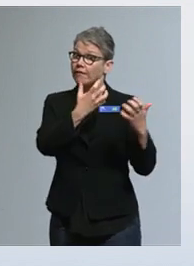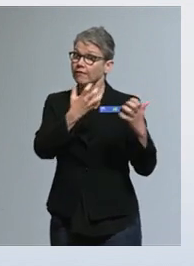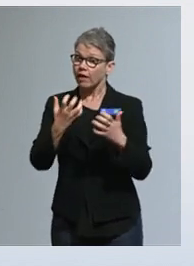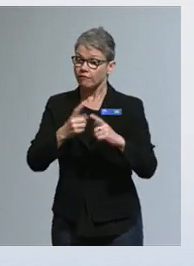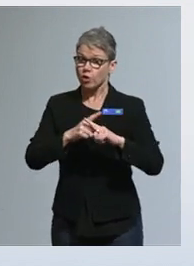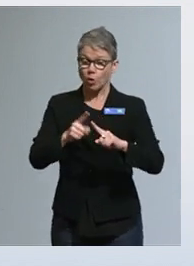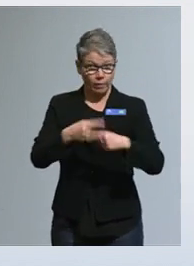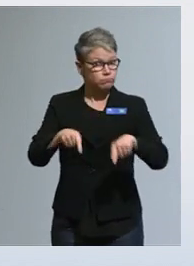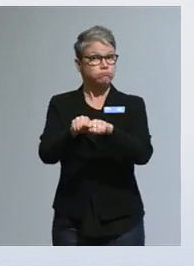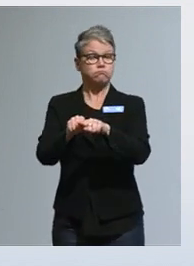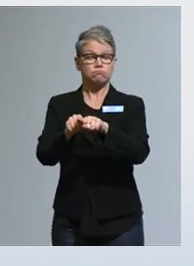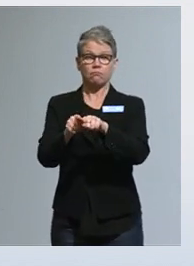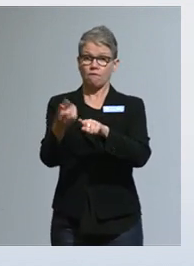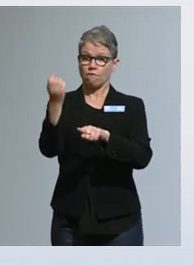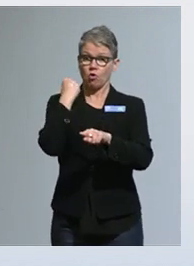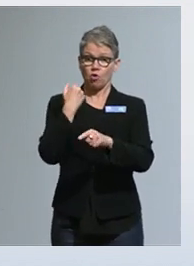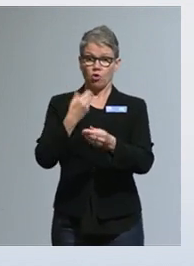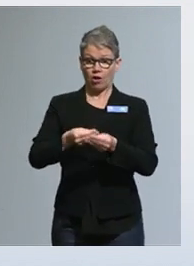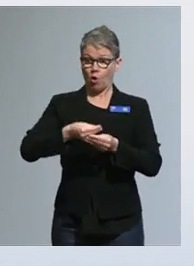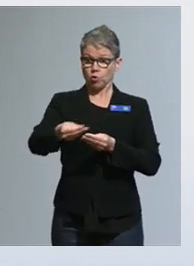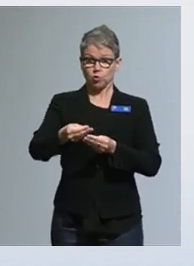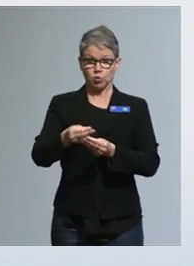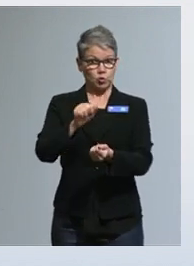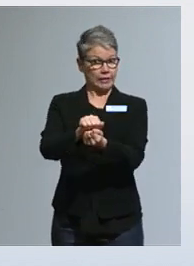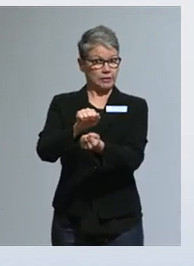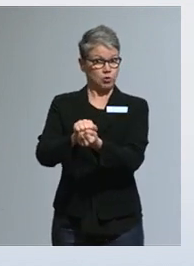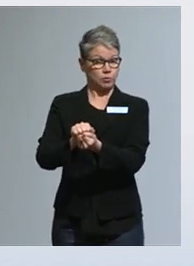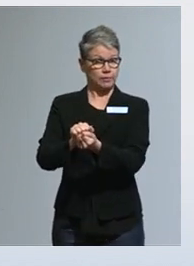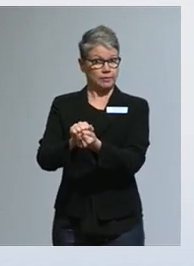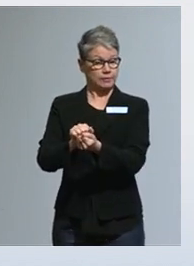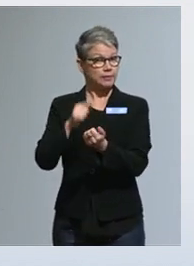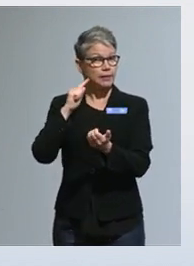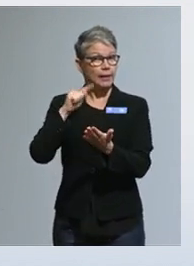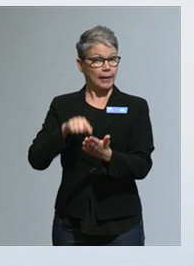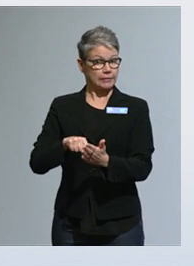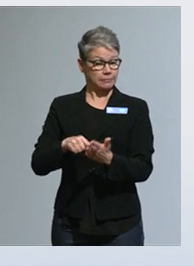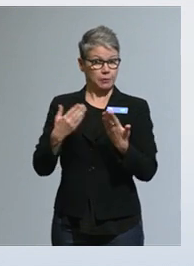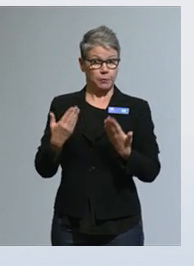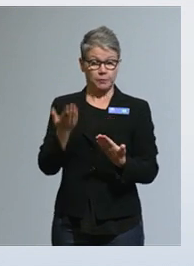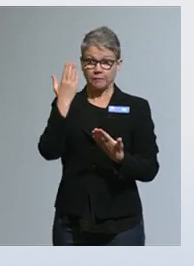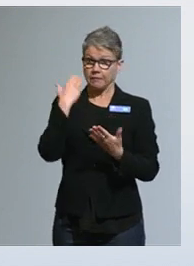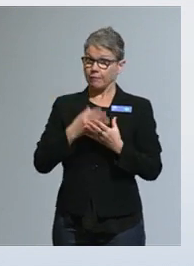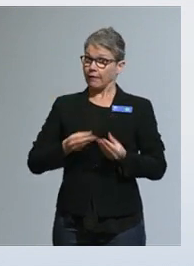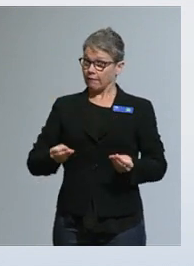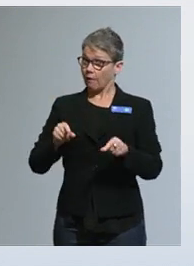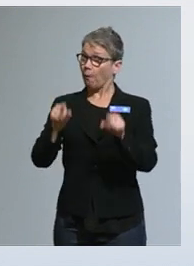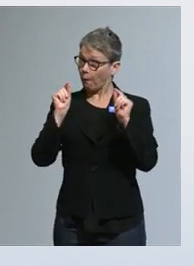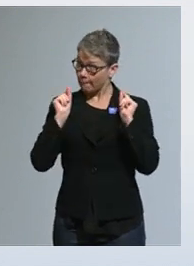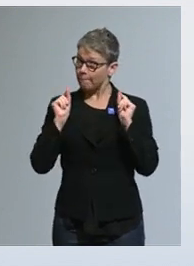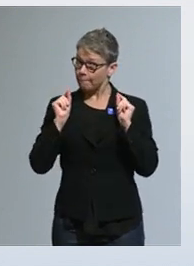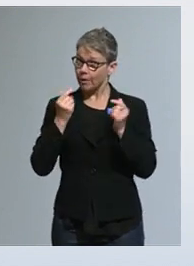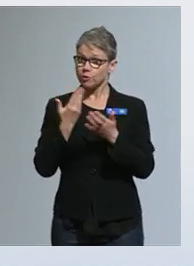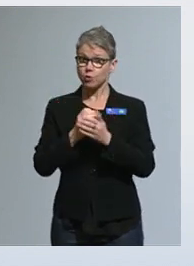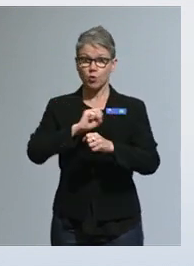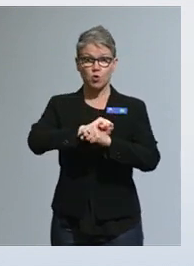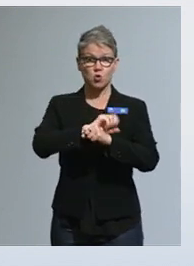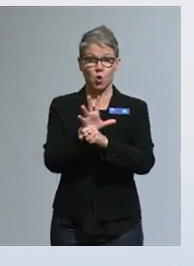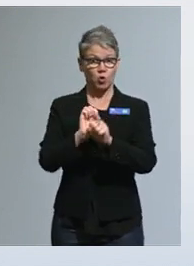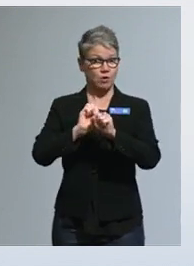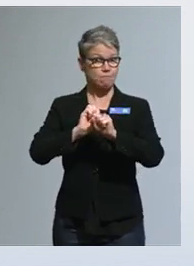rahoitusinstrumentti. Tämän me huomasimme esimerkiksi tänä keväänä koronapandemia